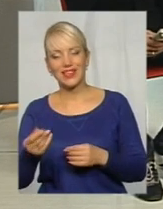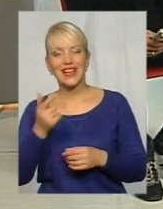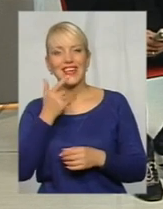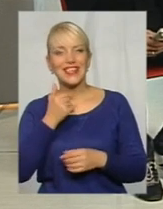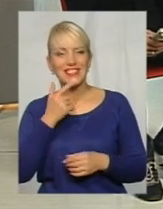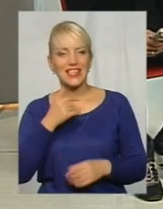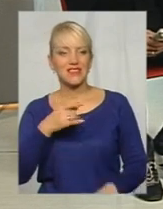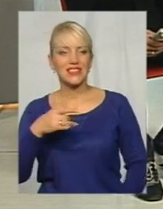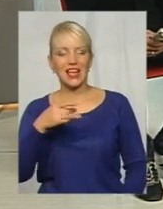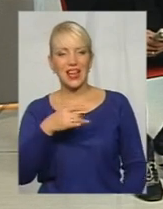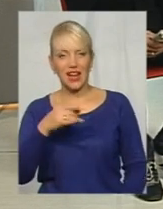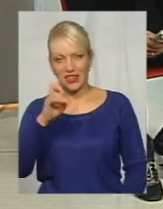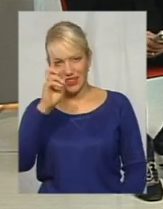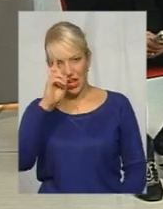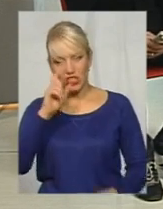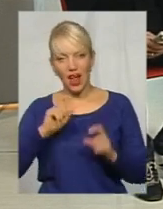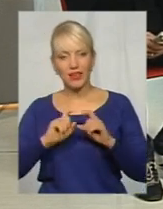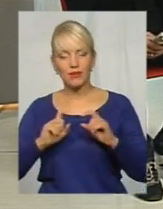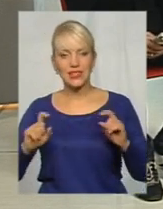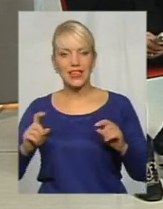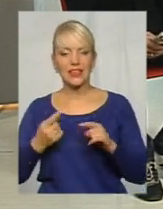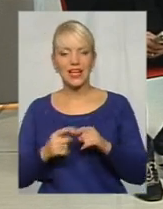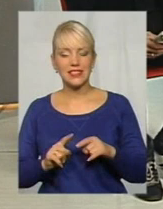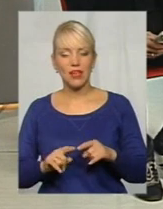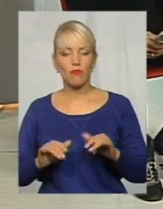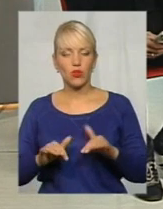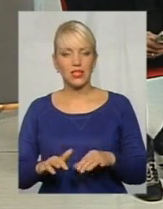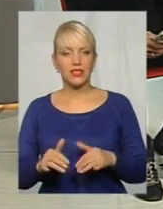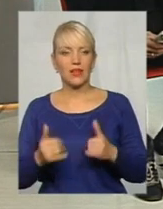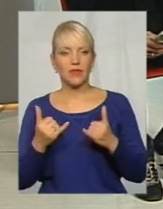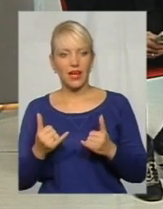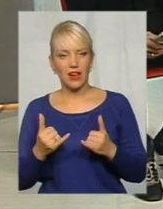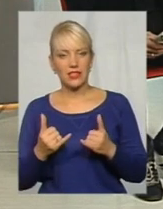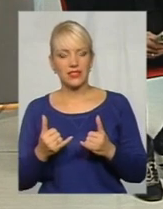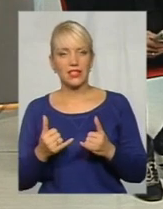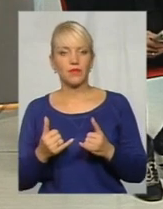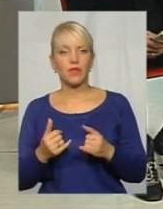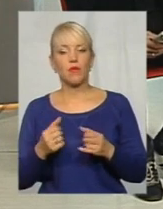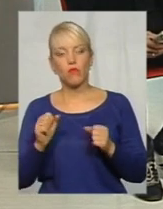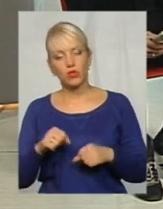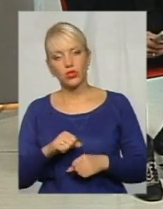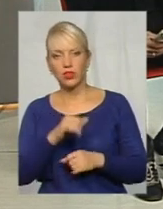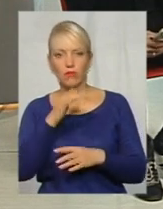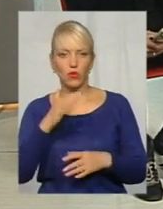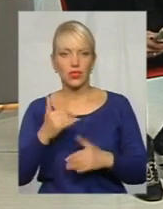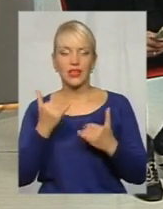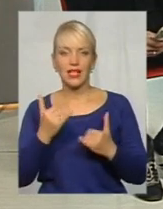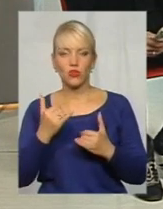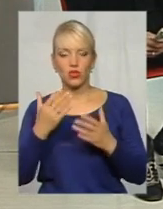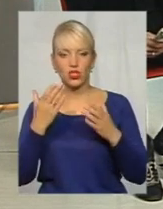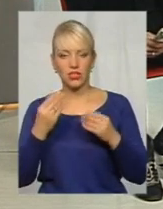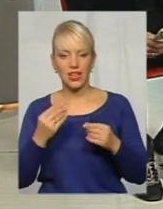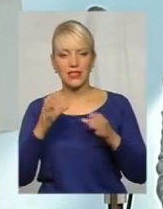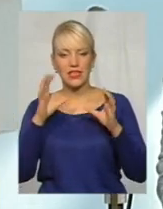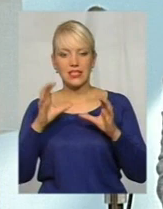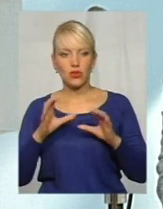районна рада, райдержадміністрація на ці процеси наразі, на сьогоднішній момент не може? Ні, на сьогоднішній день законодавством створений